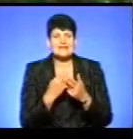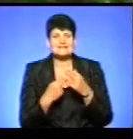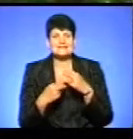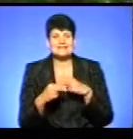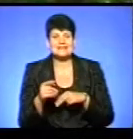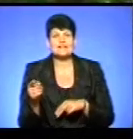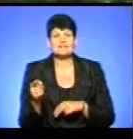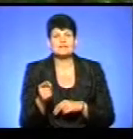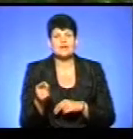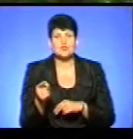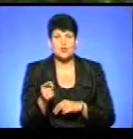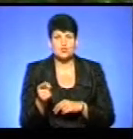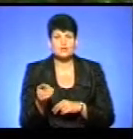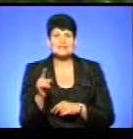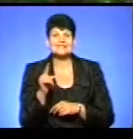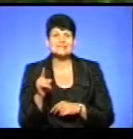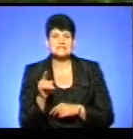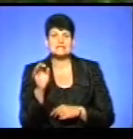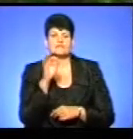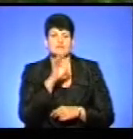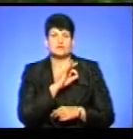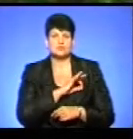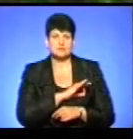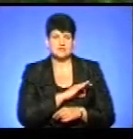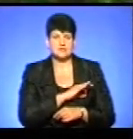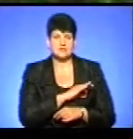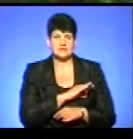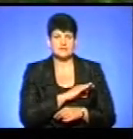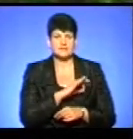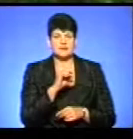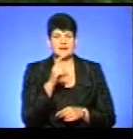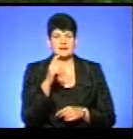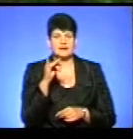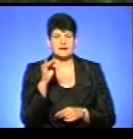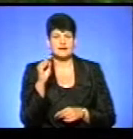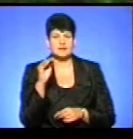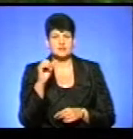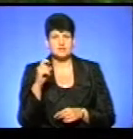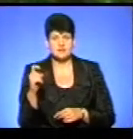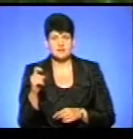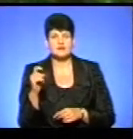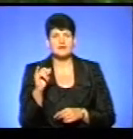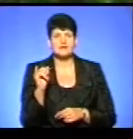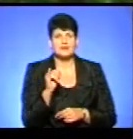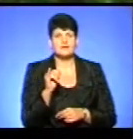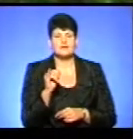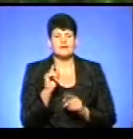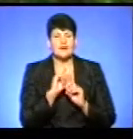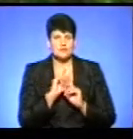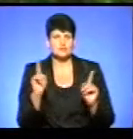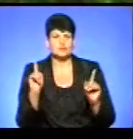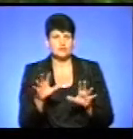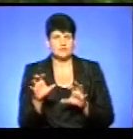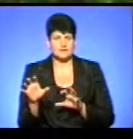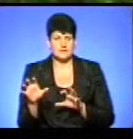Тернополі з використанням хіжих та екзотичних тварин. Не тільки цирків, а також інших